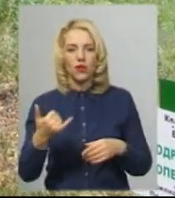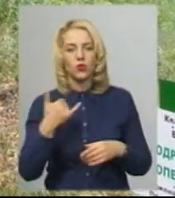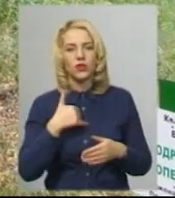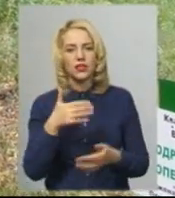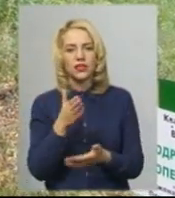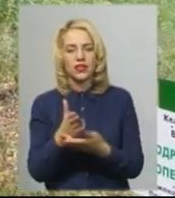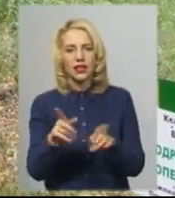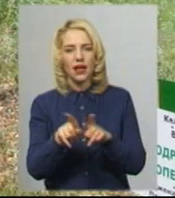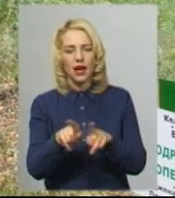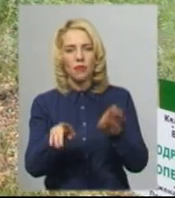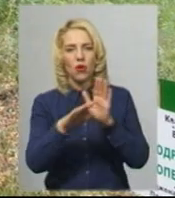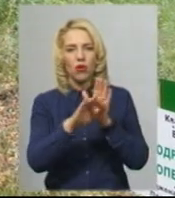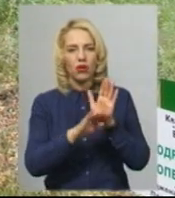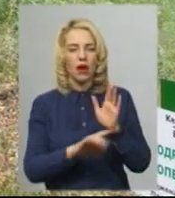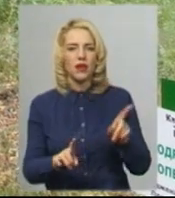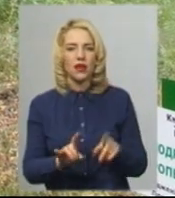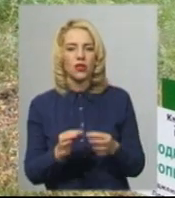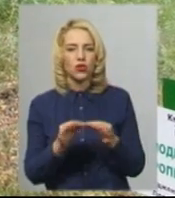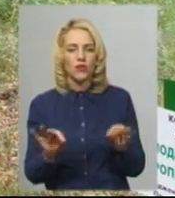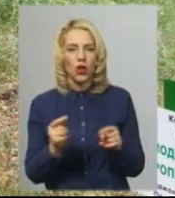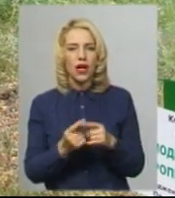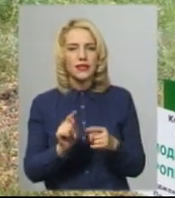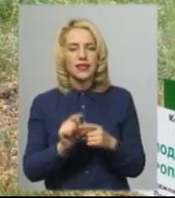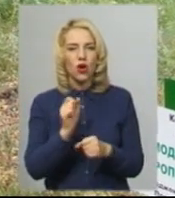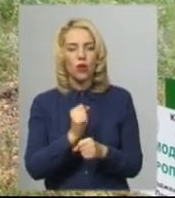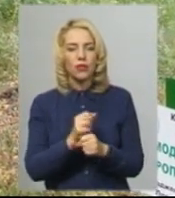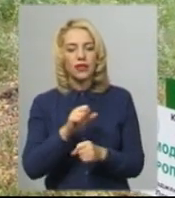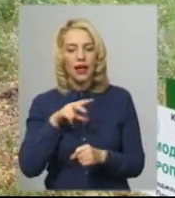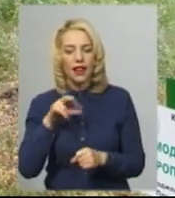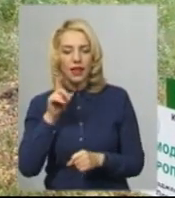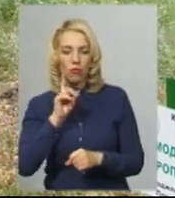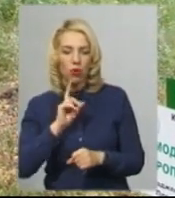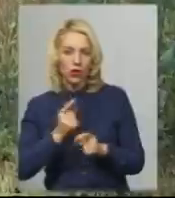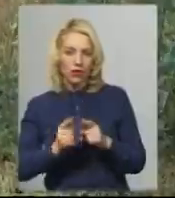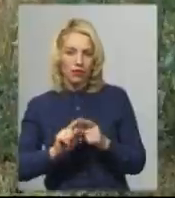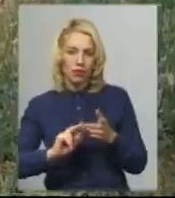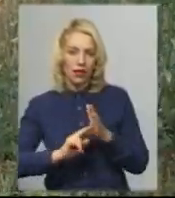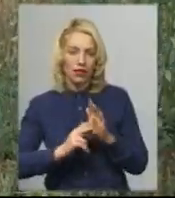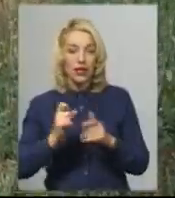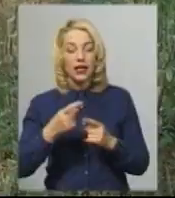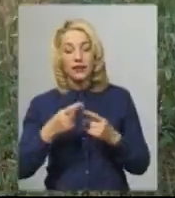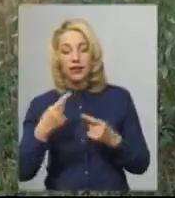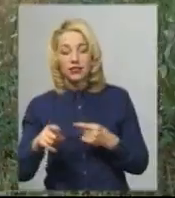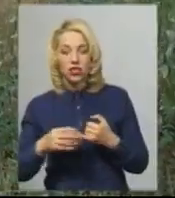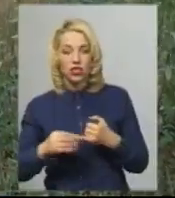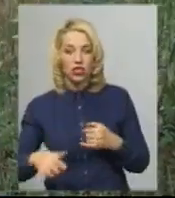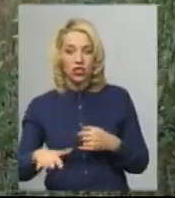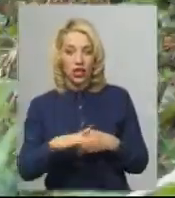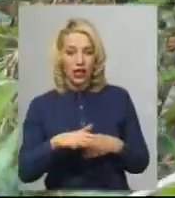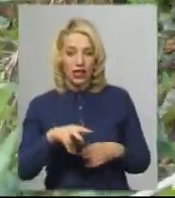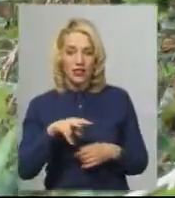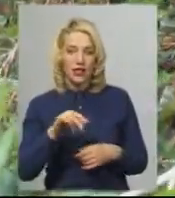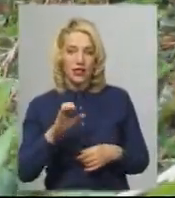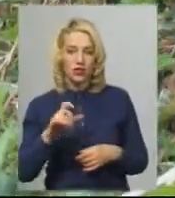програма, вона дозволяє це робити, але поки це в планах. На іншій ділянці лісгоспу поблизу села